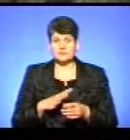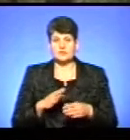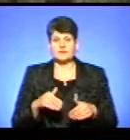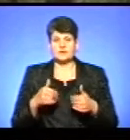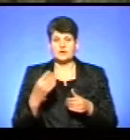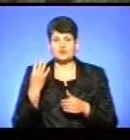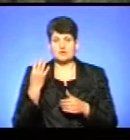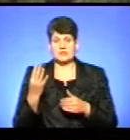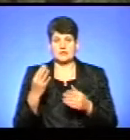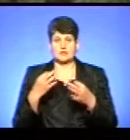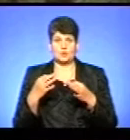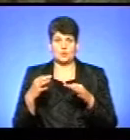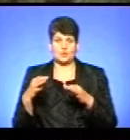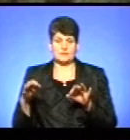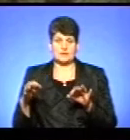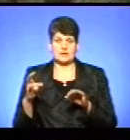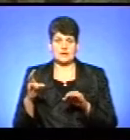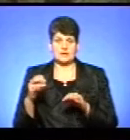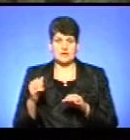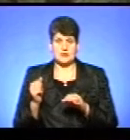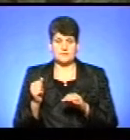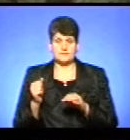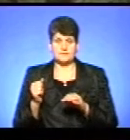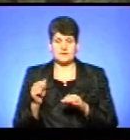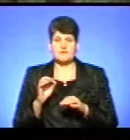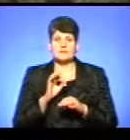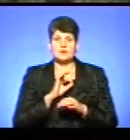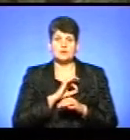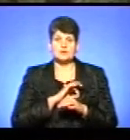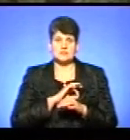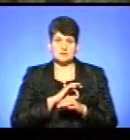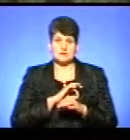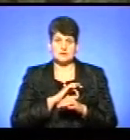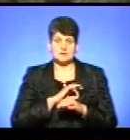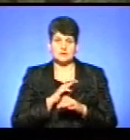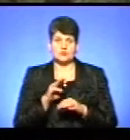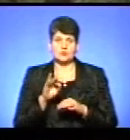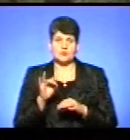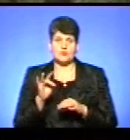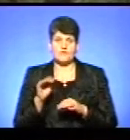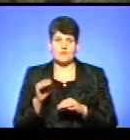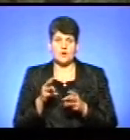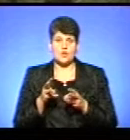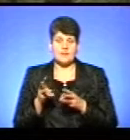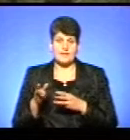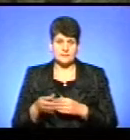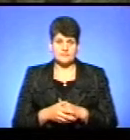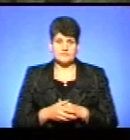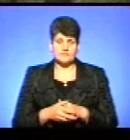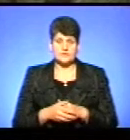чотири дозволи на використання торфових котелень. Тобто,